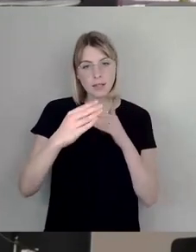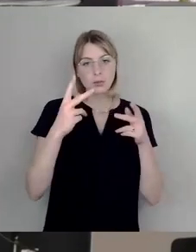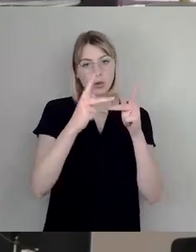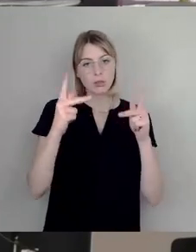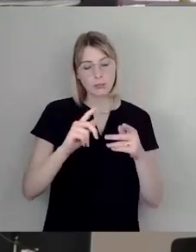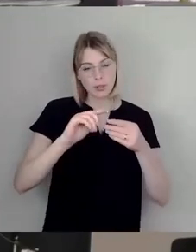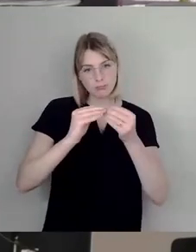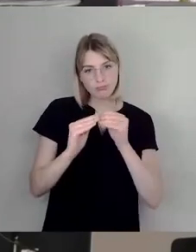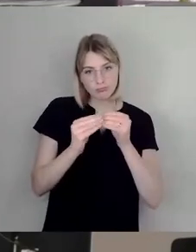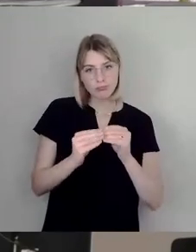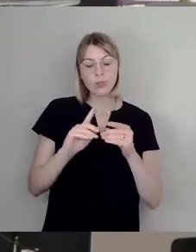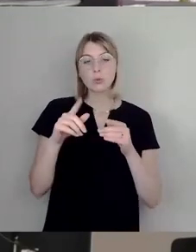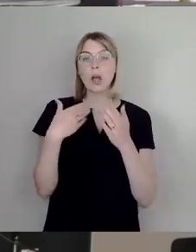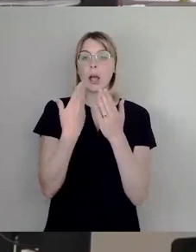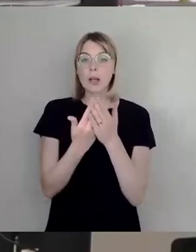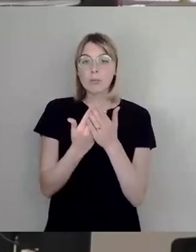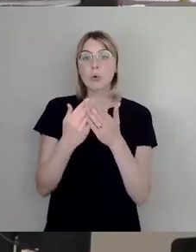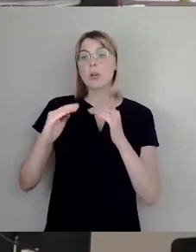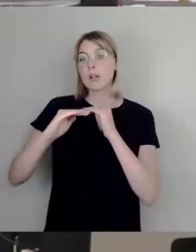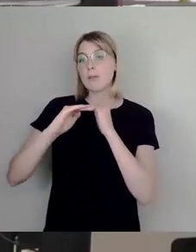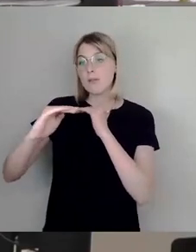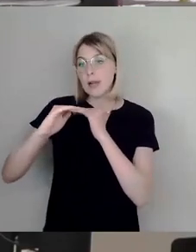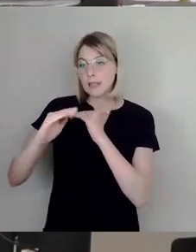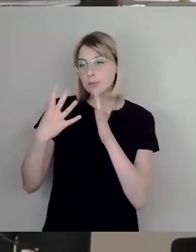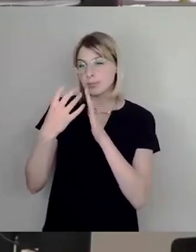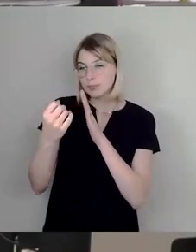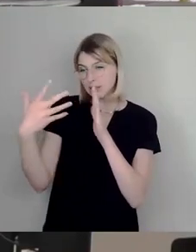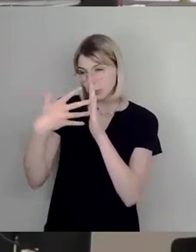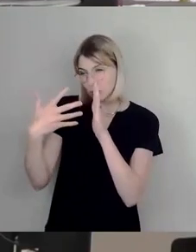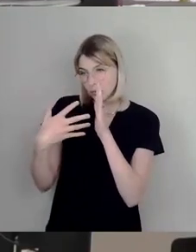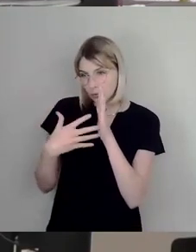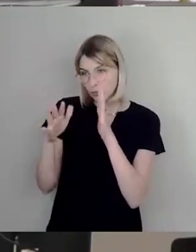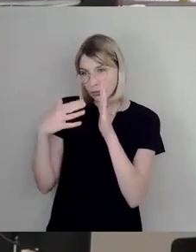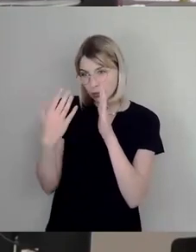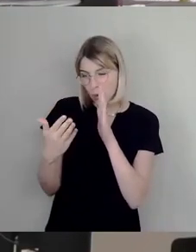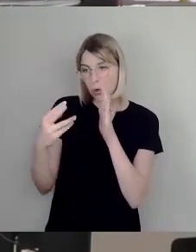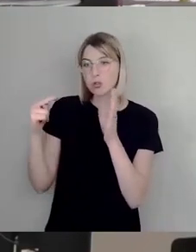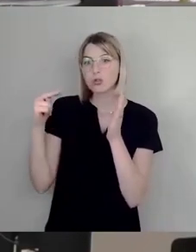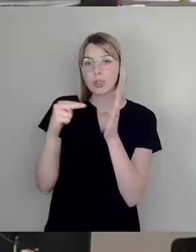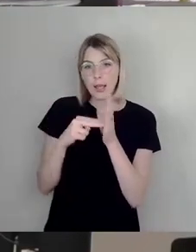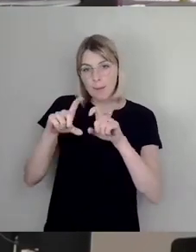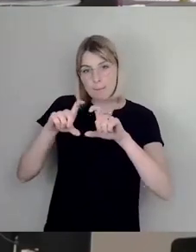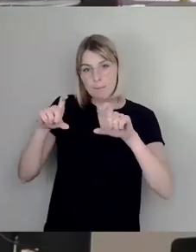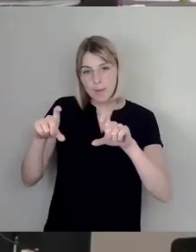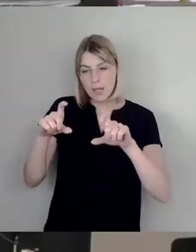geschaffen, bei denen Flächen ermittelt wurden, die geprüft und mit entsprechenden Steckbriefen beschrieben wurden.